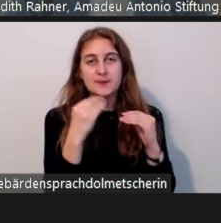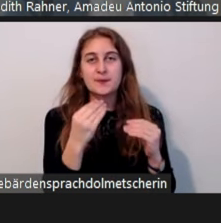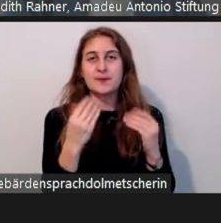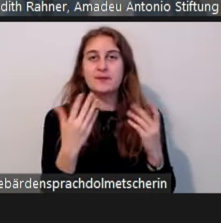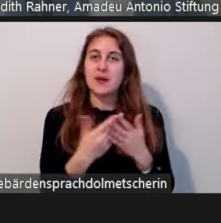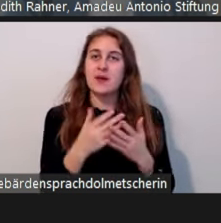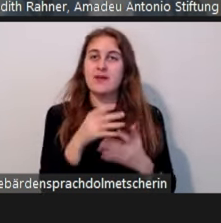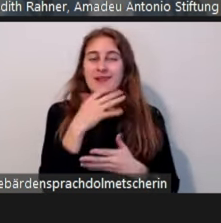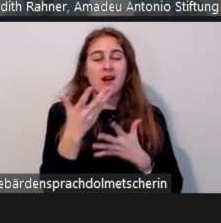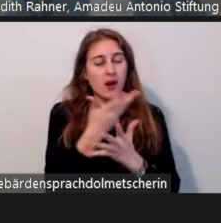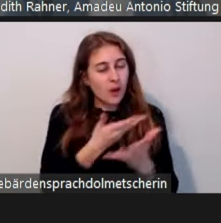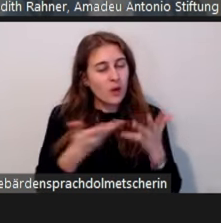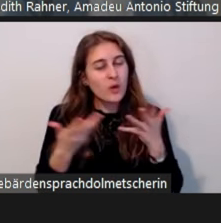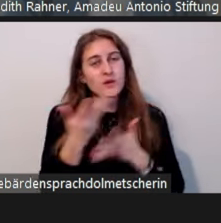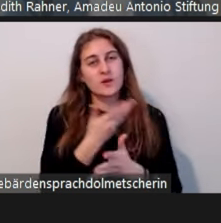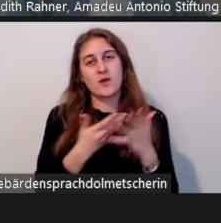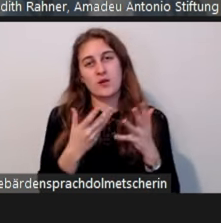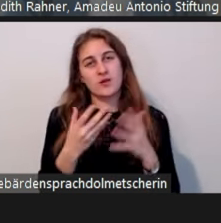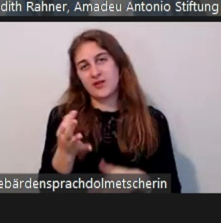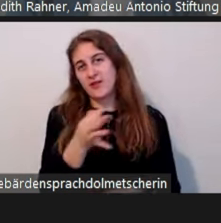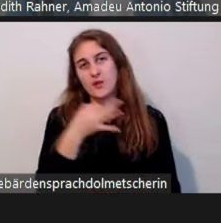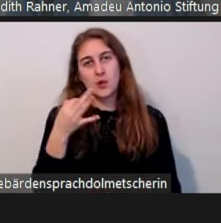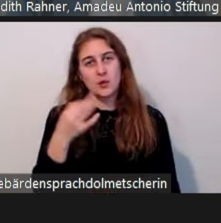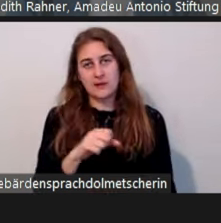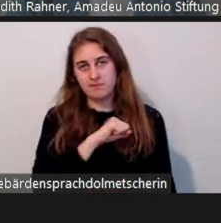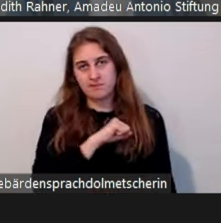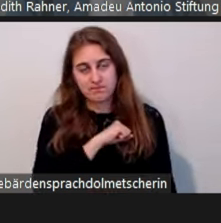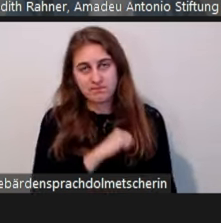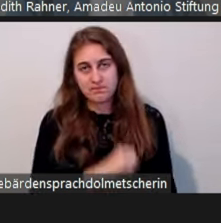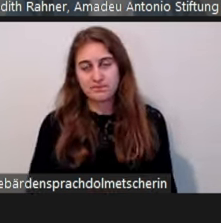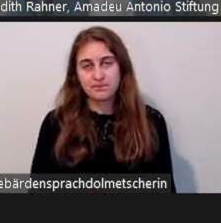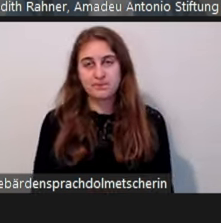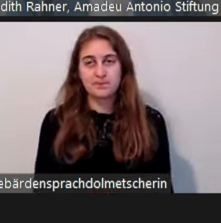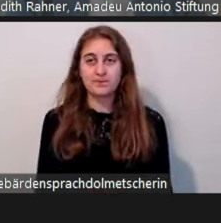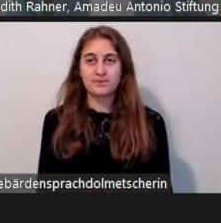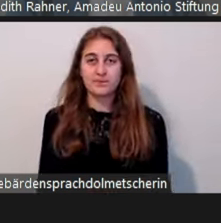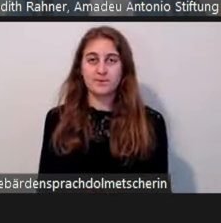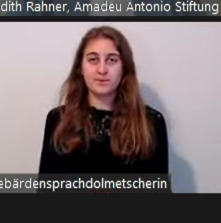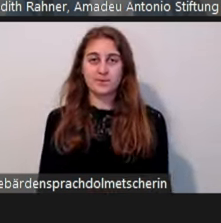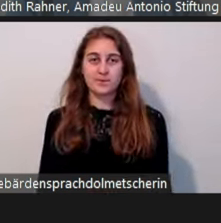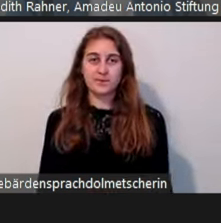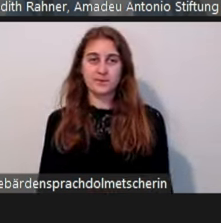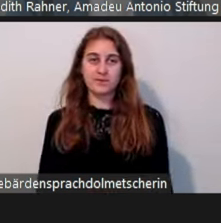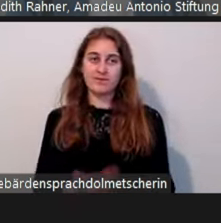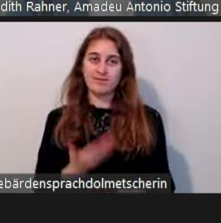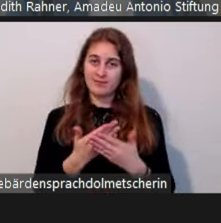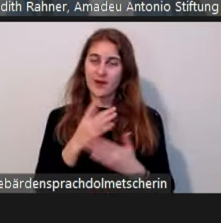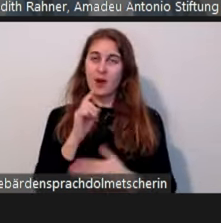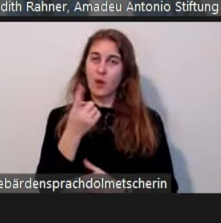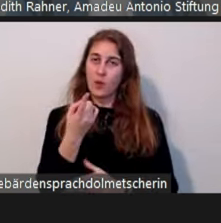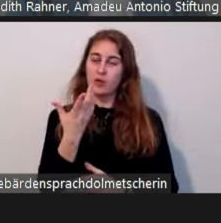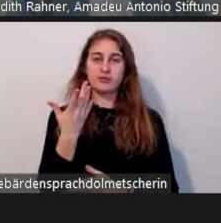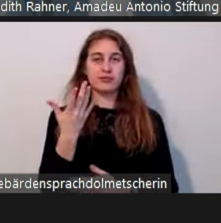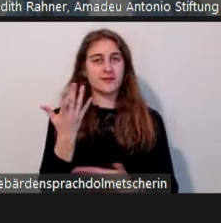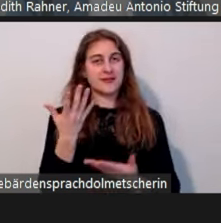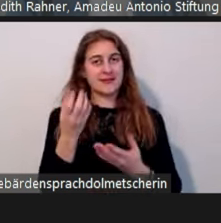Austausch, sichtbar machen. Die sind so auch im Lagebild nochmal sichtbar gemacht.